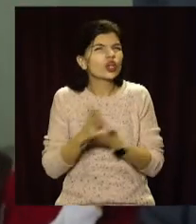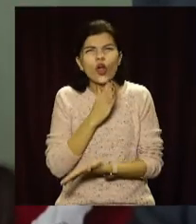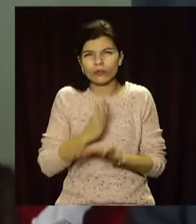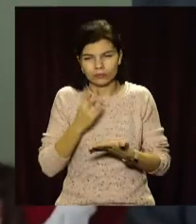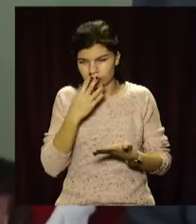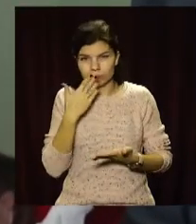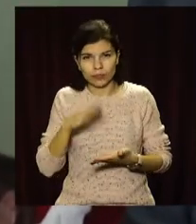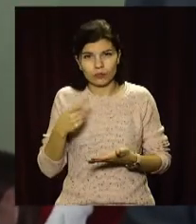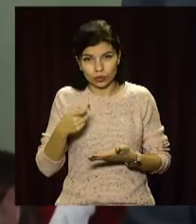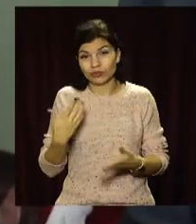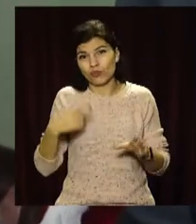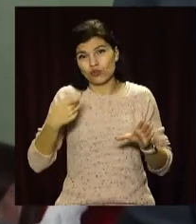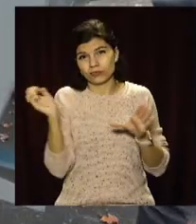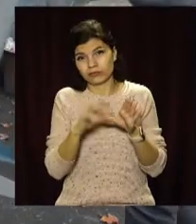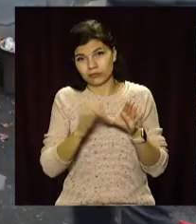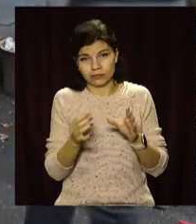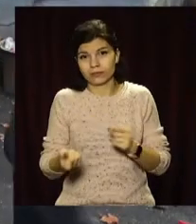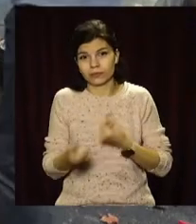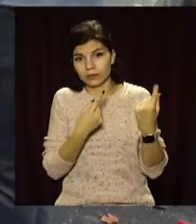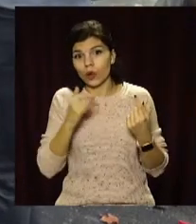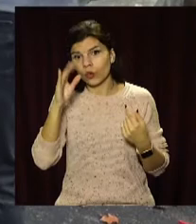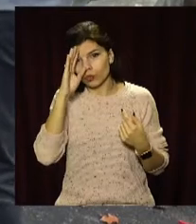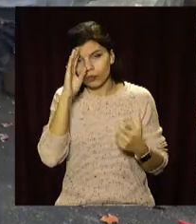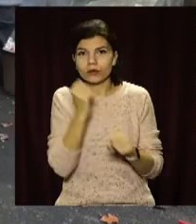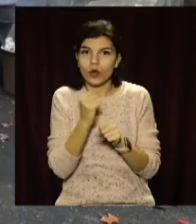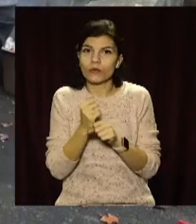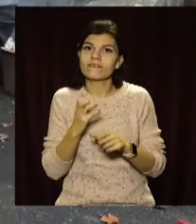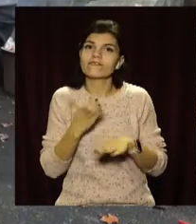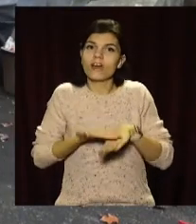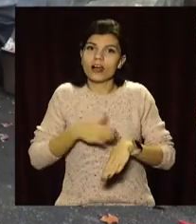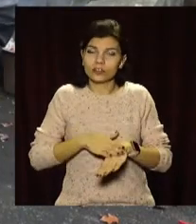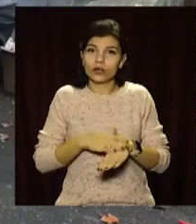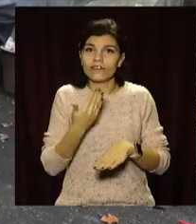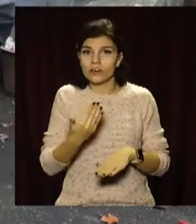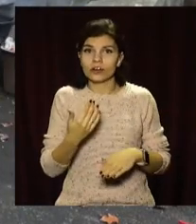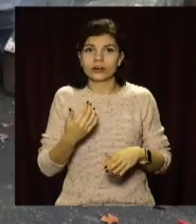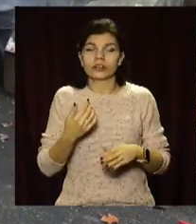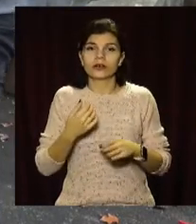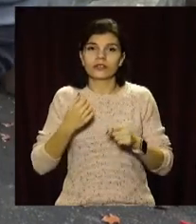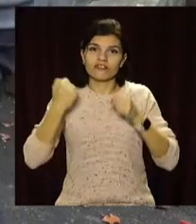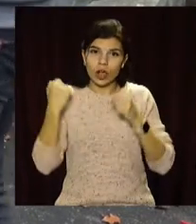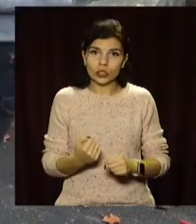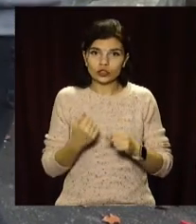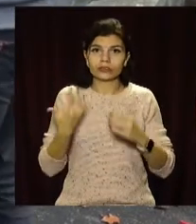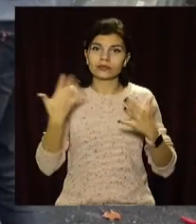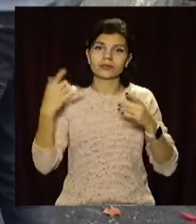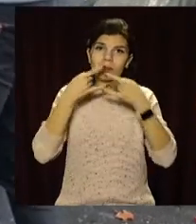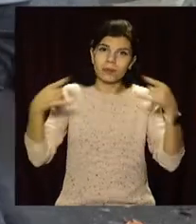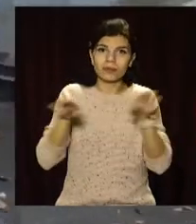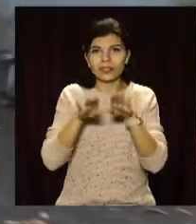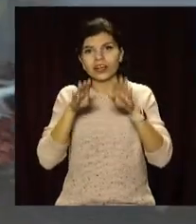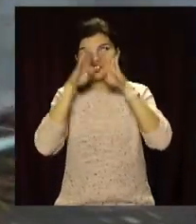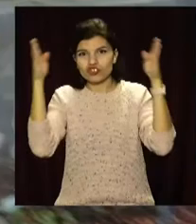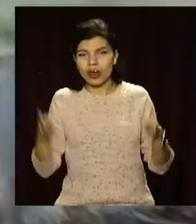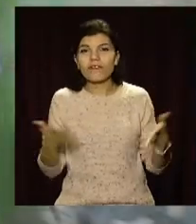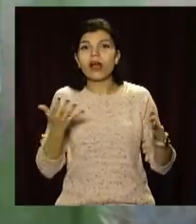мелкий, ми просто в пакет його вгружаємо. У чоловіків фронт роботи важче. На їхніх раменах важкі предмети та меблі, як от шафи,